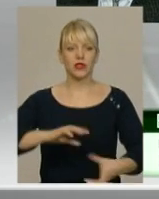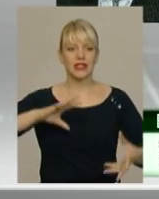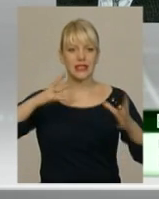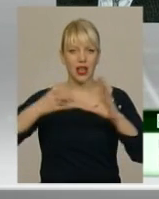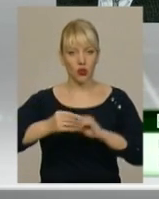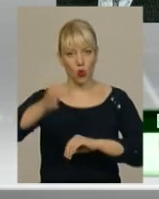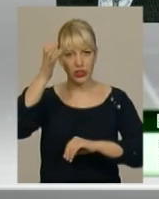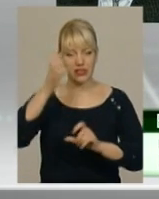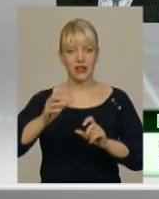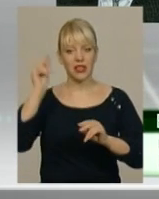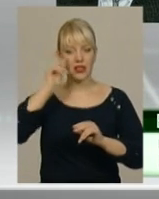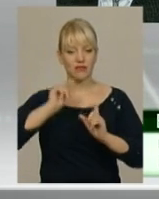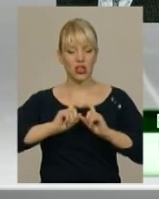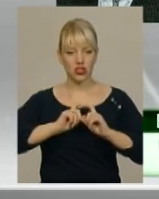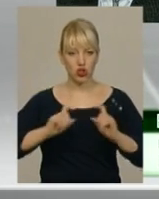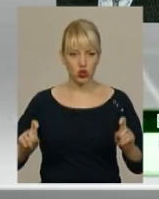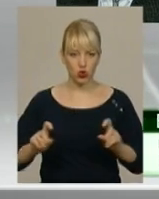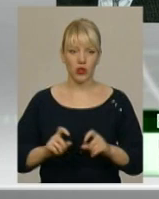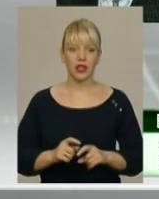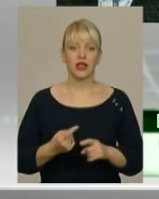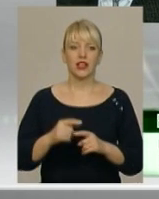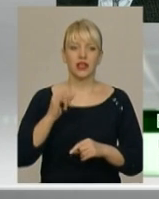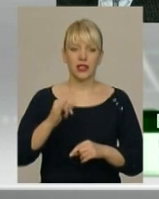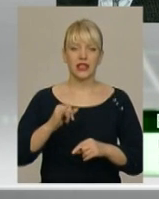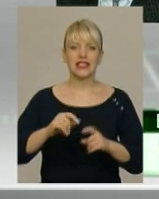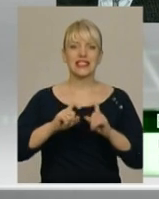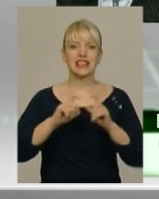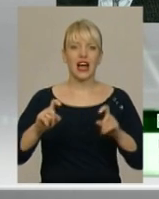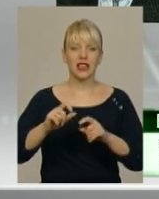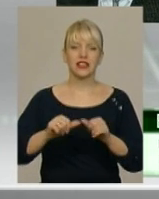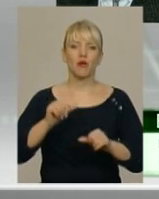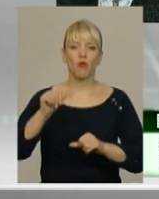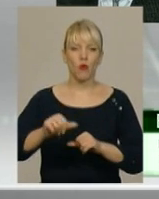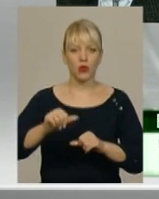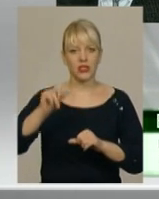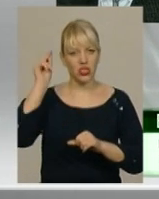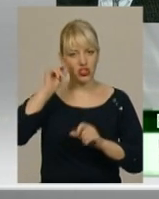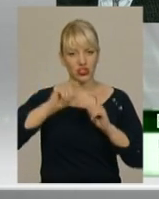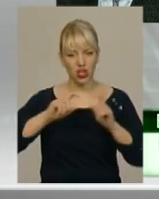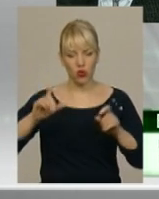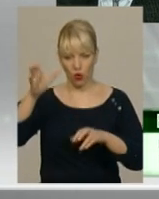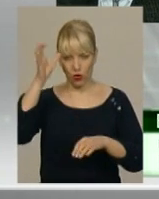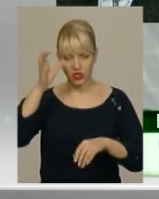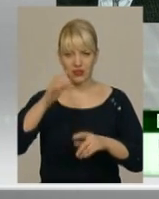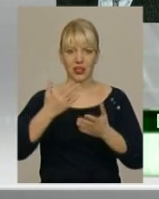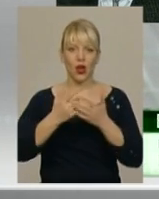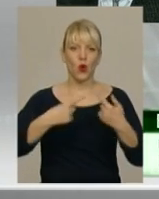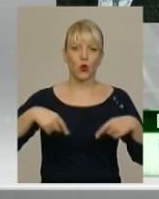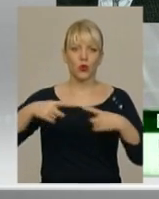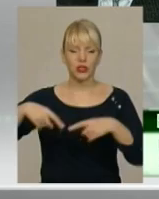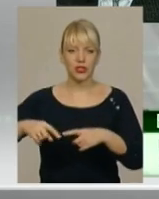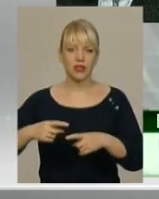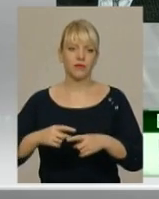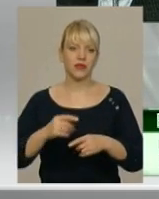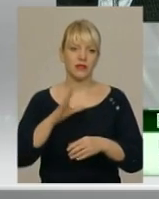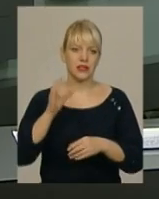навчальних закладів. Тобто це є школи у нас, і заклади позашкільної освіти. Садочки працюють у повному